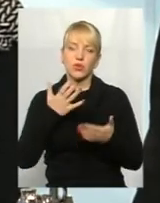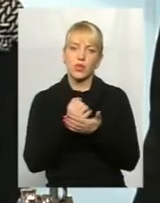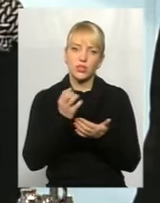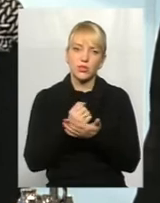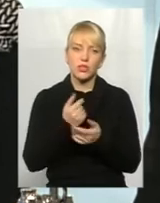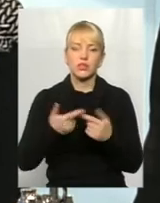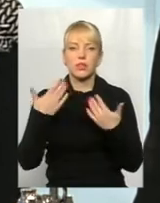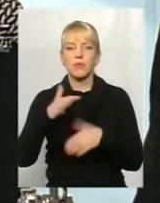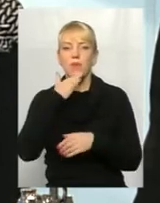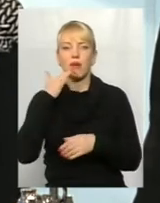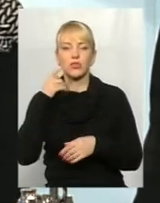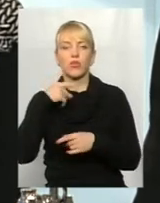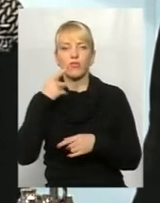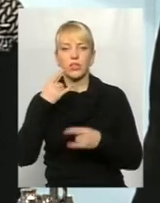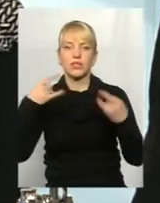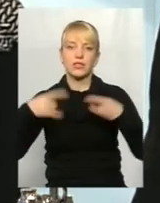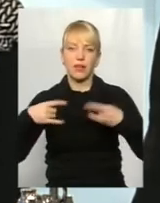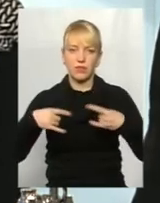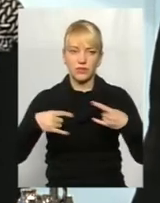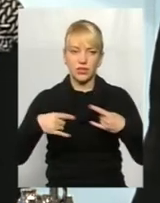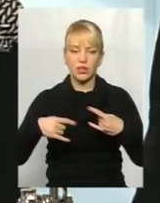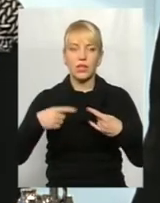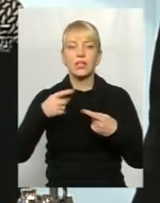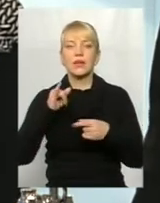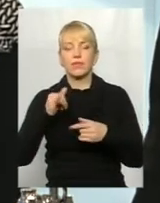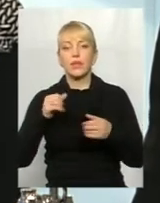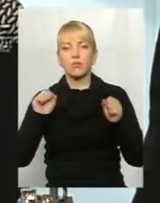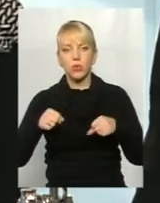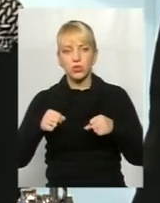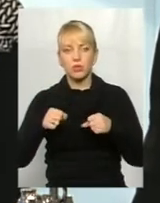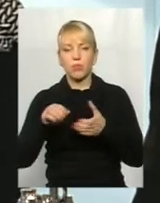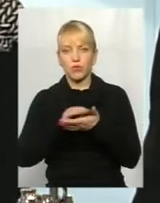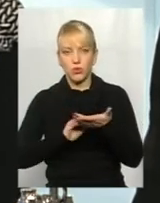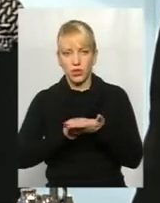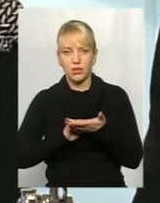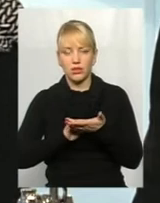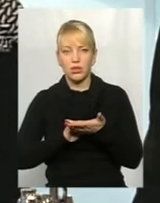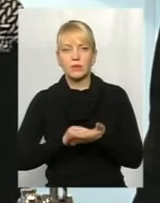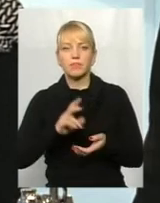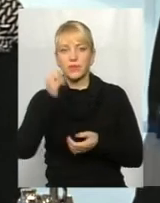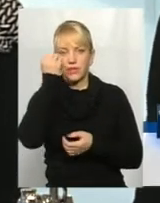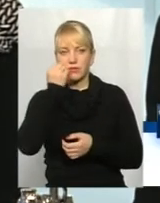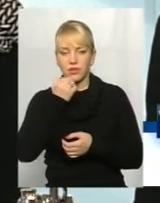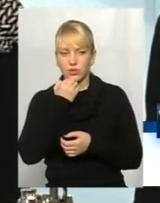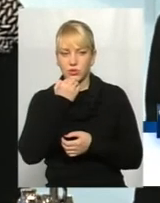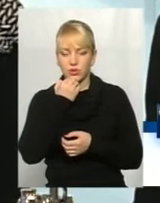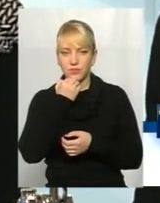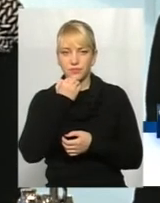багато говорилося і в ефірах, можу повторити, завдячуючи